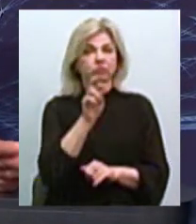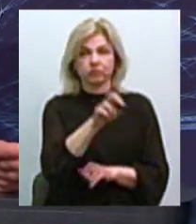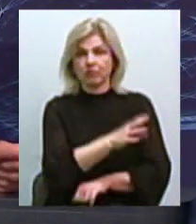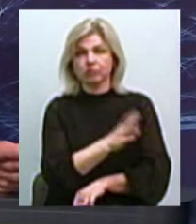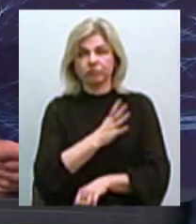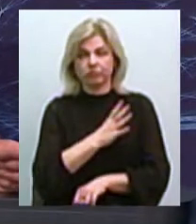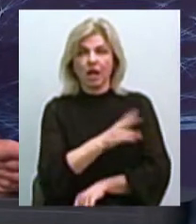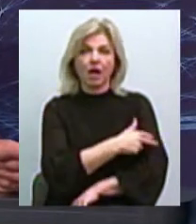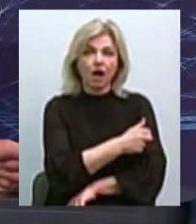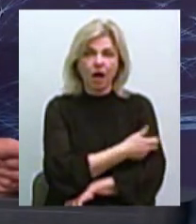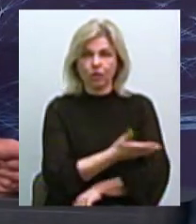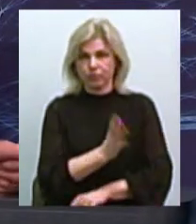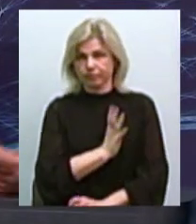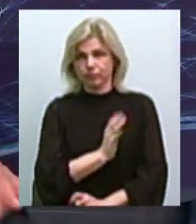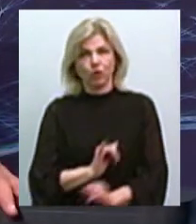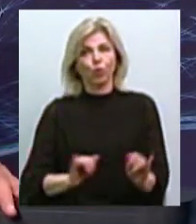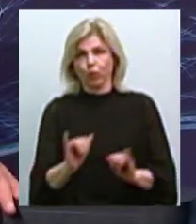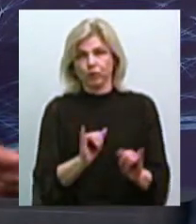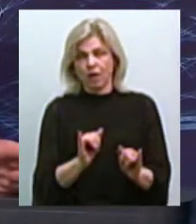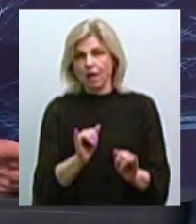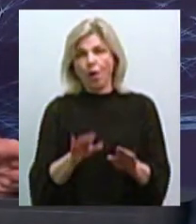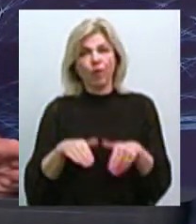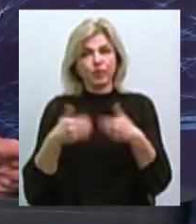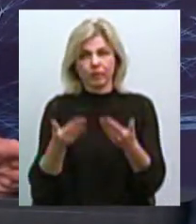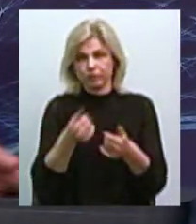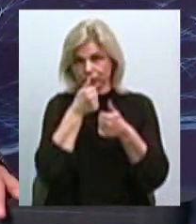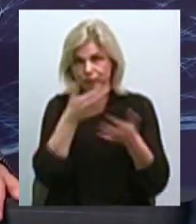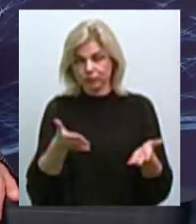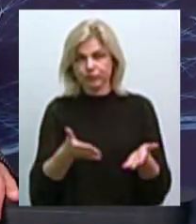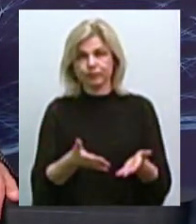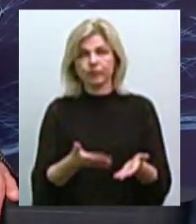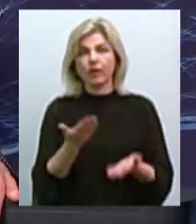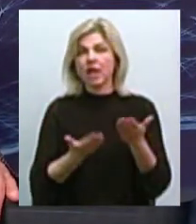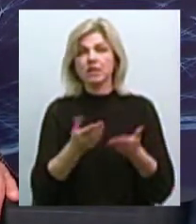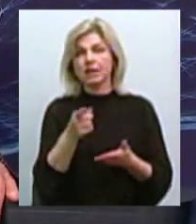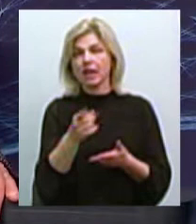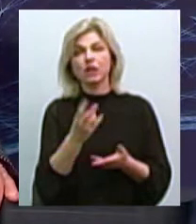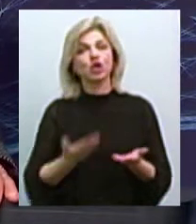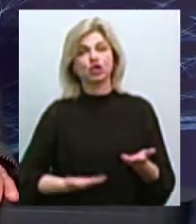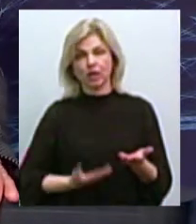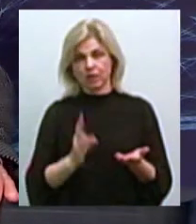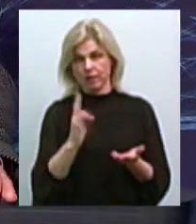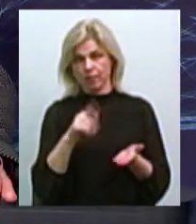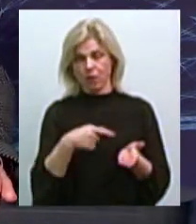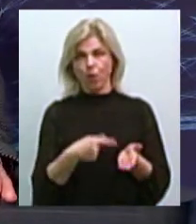фактично нікуди не звернешся, якщо ти не мешканець міста Миколаїва.